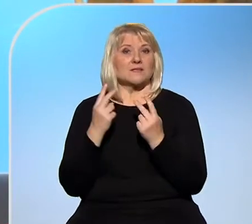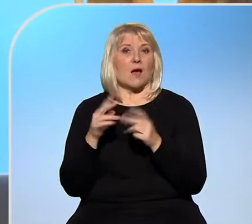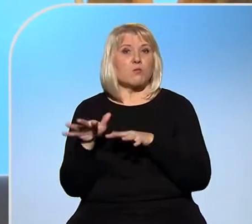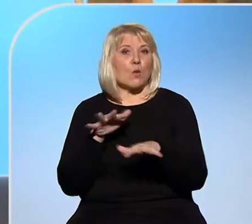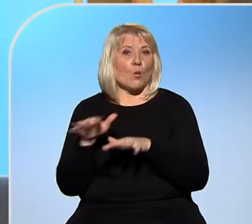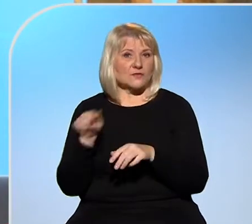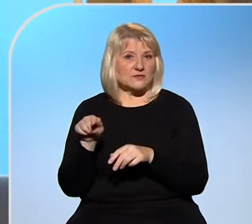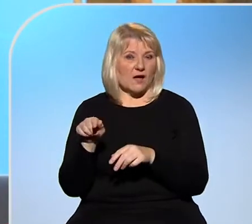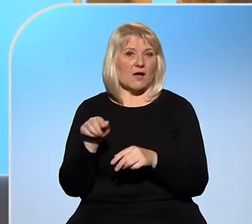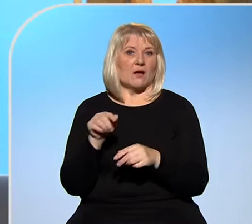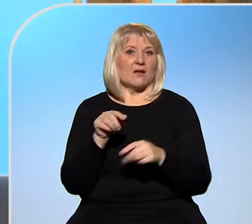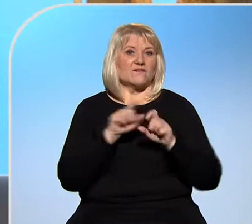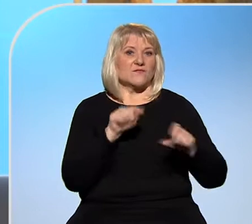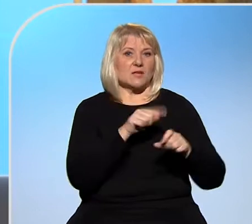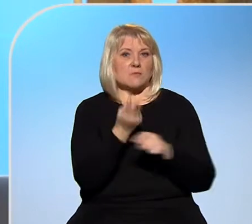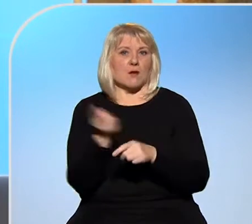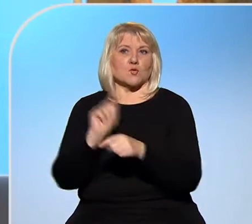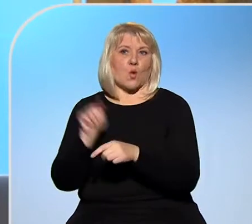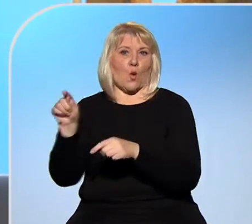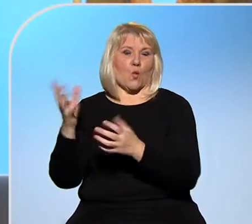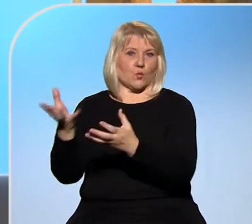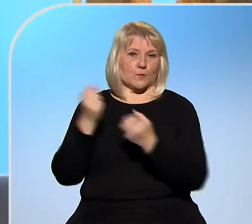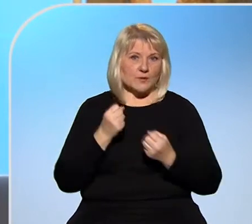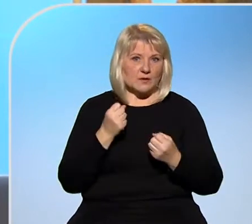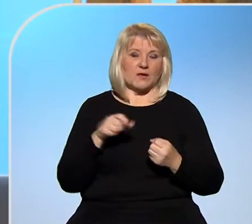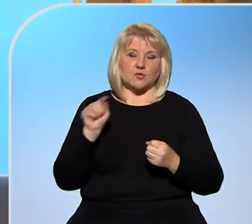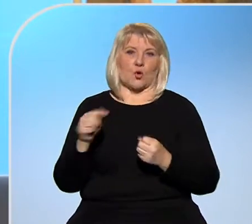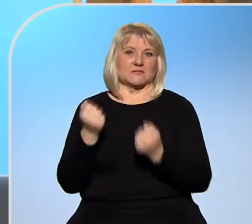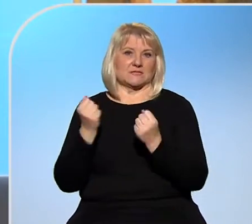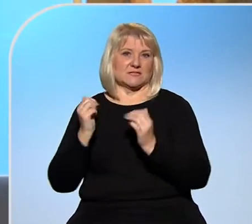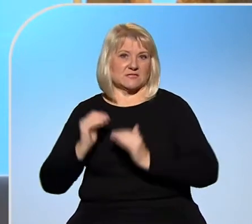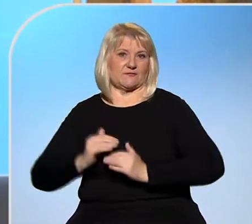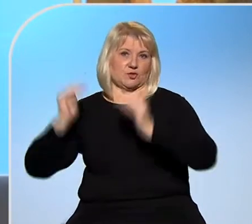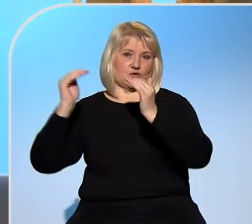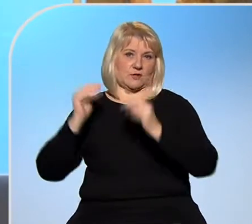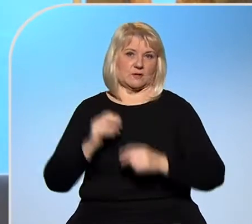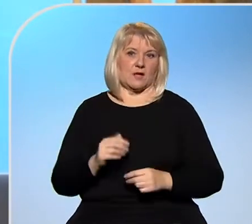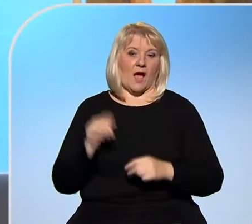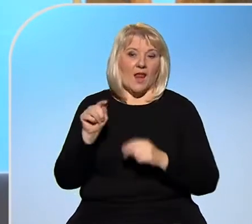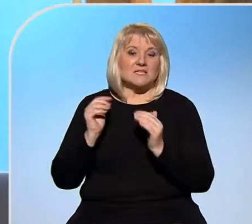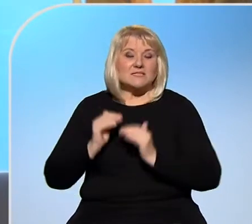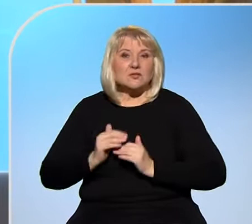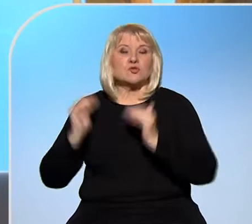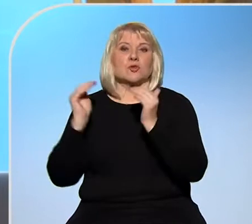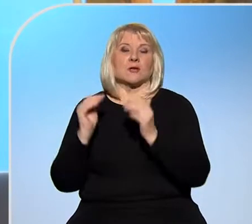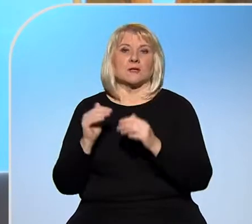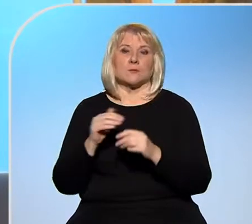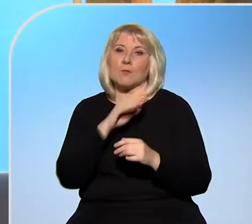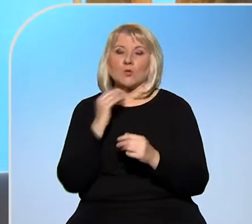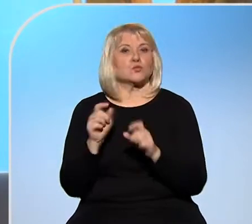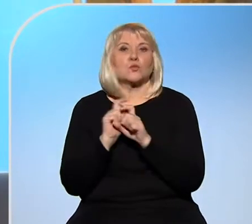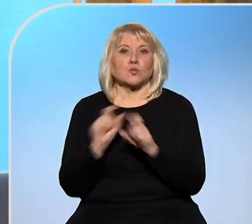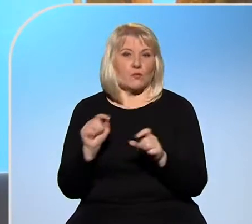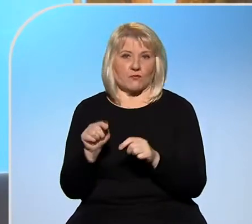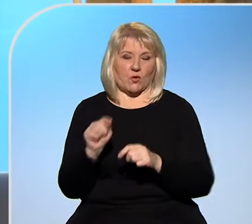kupujeme, nebo dodavatelé přímo kupují, tak dostála velkého zvýšení. Za tím zvýšení stojí několik faktorů. Já zkusím vypíchnout